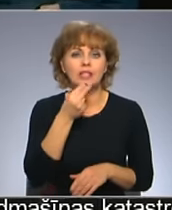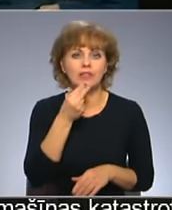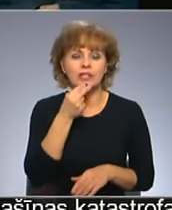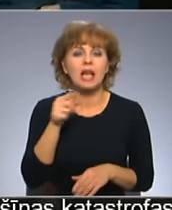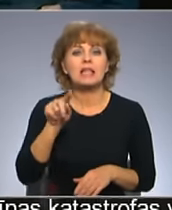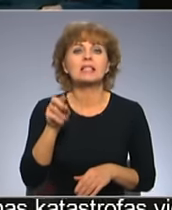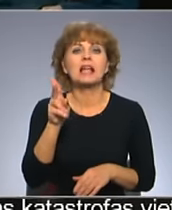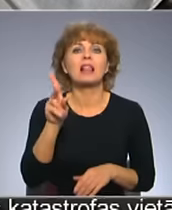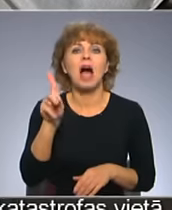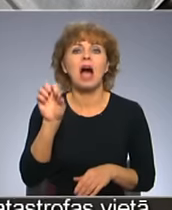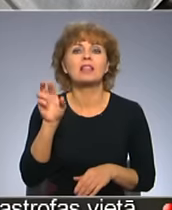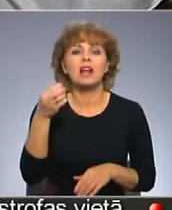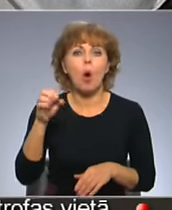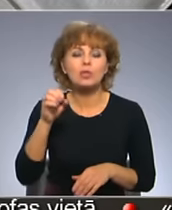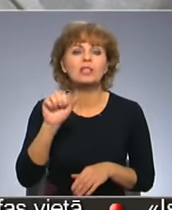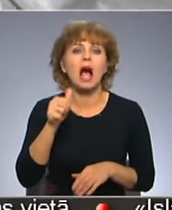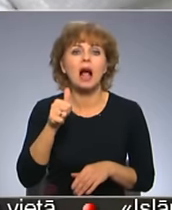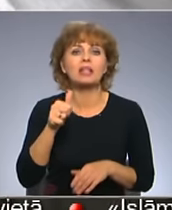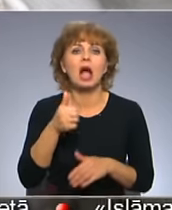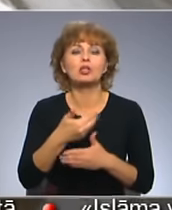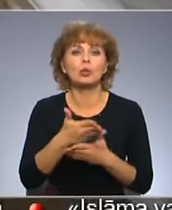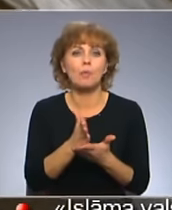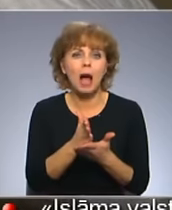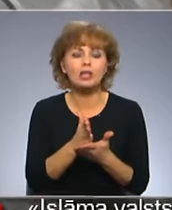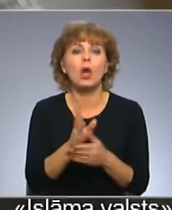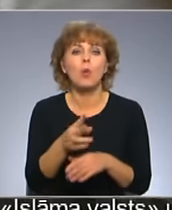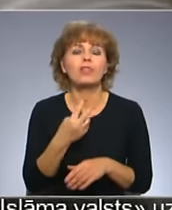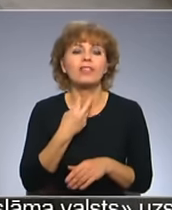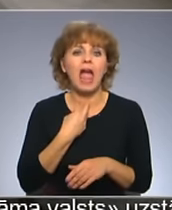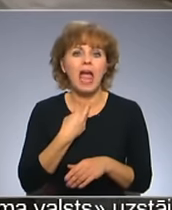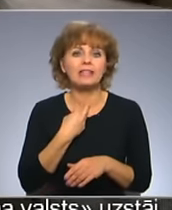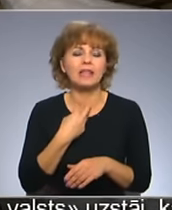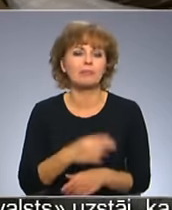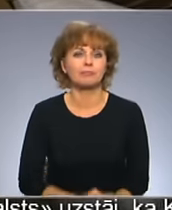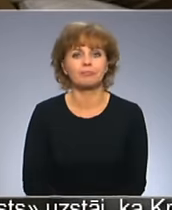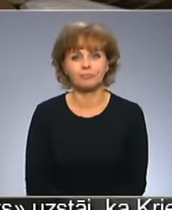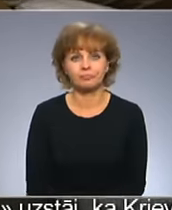Sklandrausis, Salināta Rupmaizi un Cernikavas nēģi. Aiga Vendaliņa ēķē, Arturs Gruzniņš, Vidzemes televīzija.